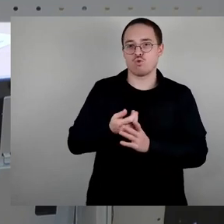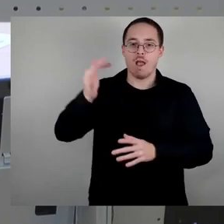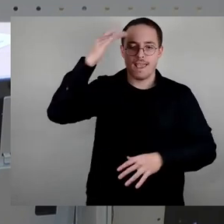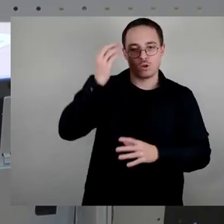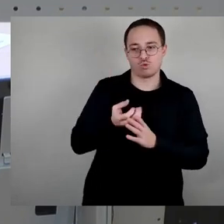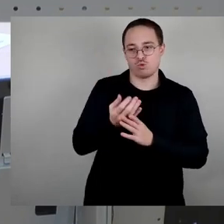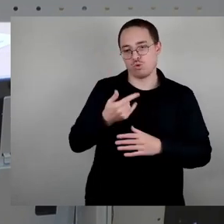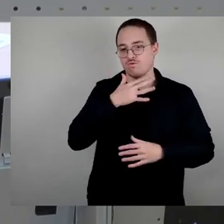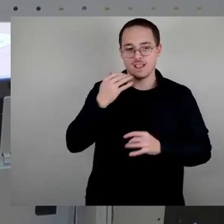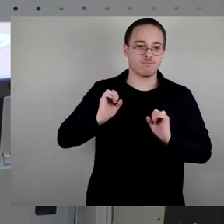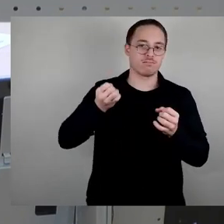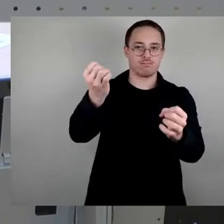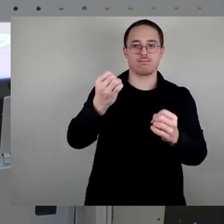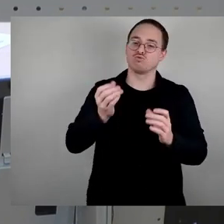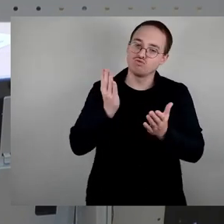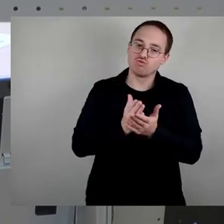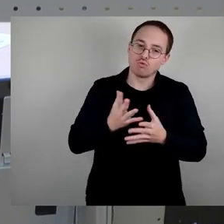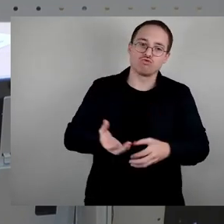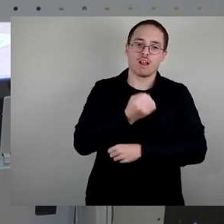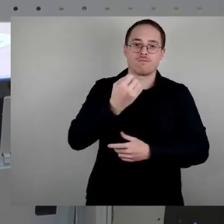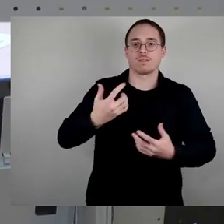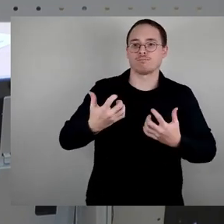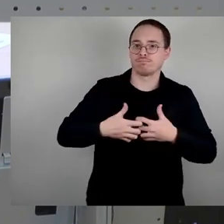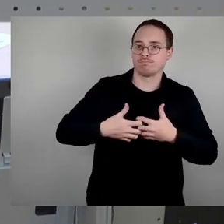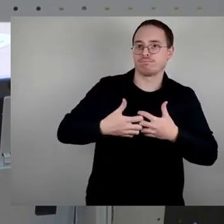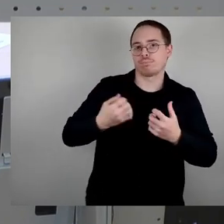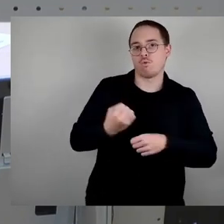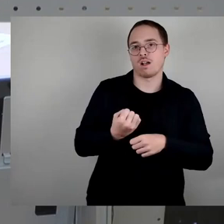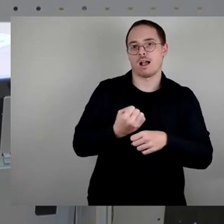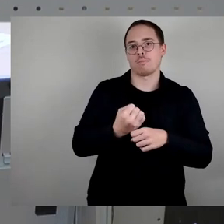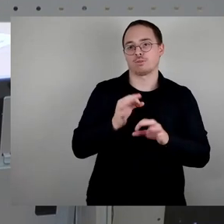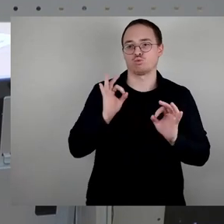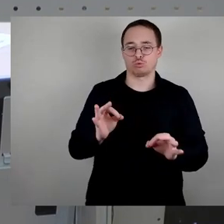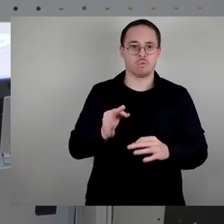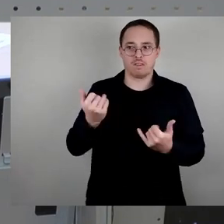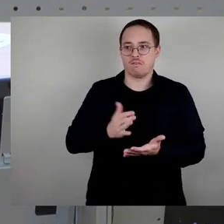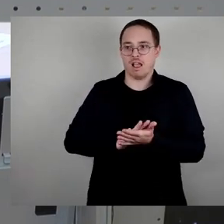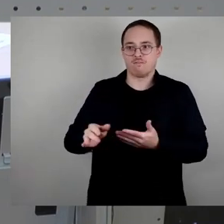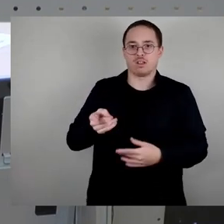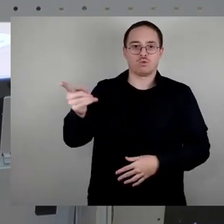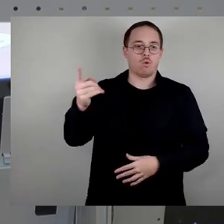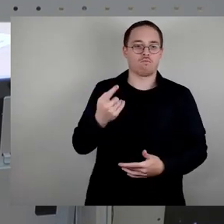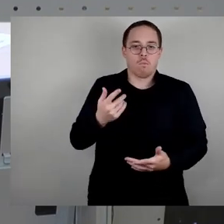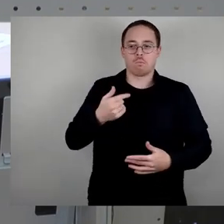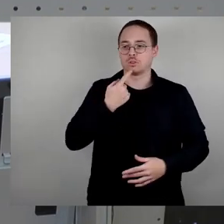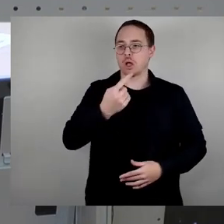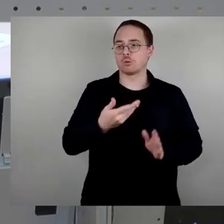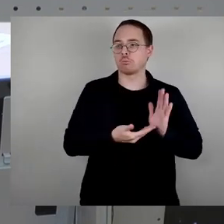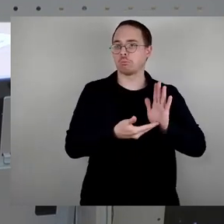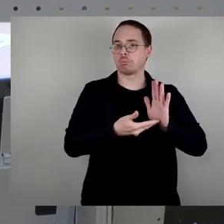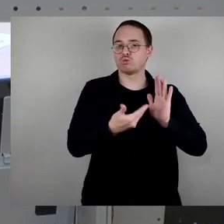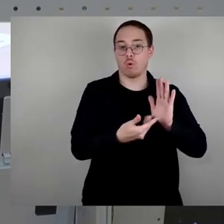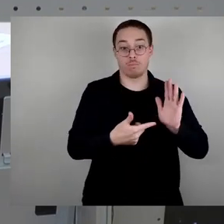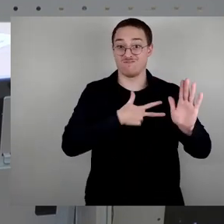zur Kenntnis. Ja, und behaupten Sie nicht immer Dinge, die so gar nicht mehr den Tatsachen entsprechen. Das wäre meine ganz große Bitte an Sie. Und wenn Sie